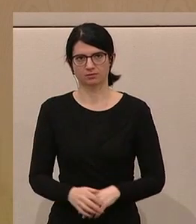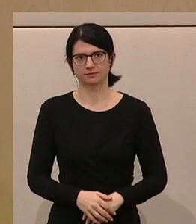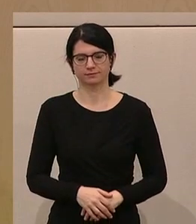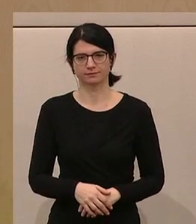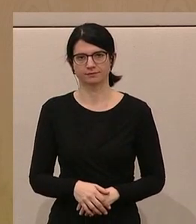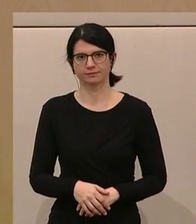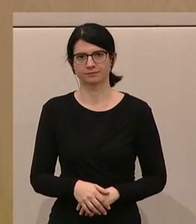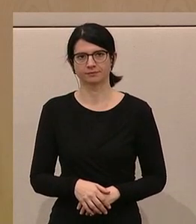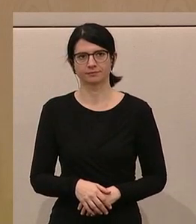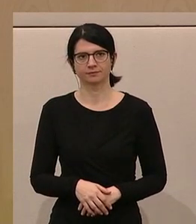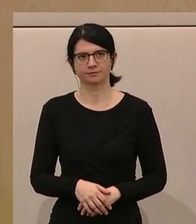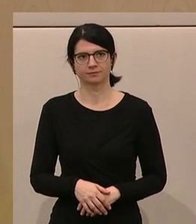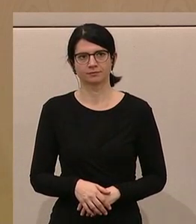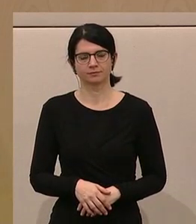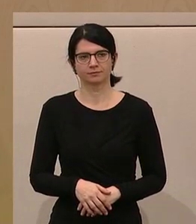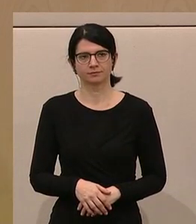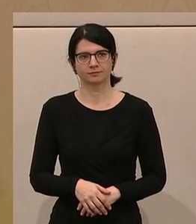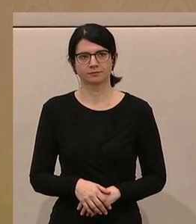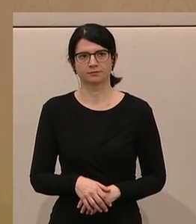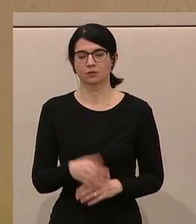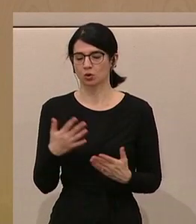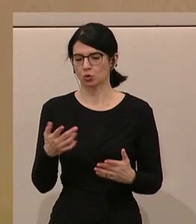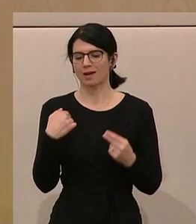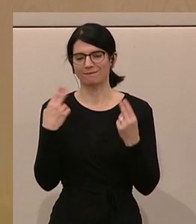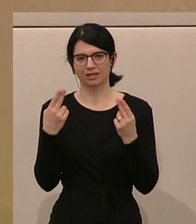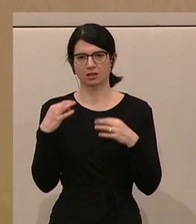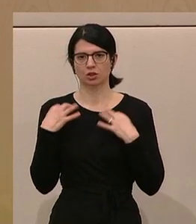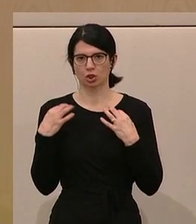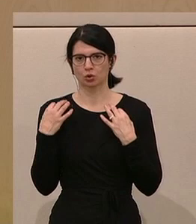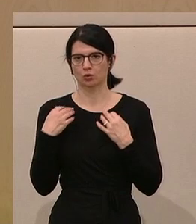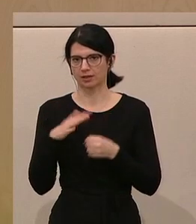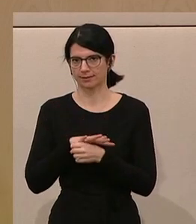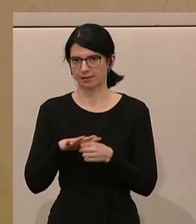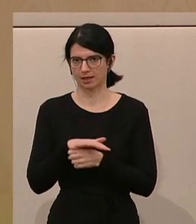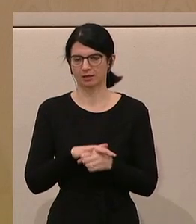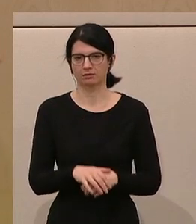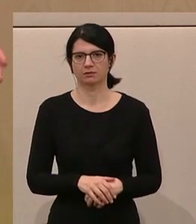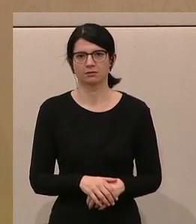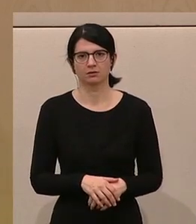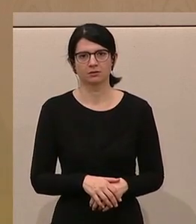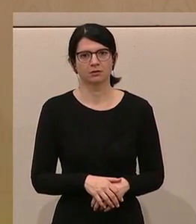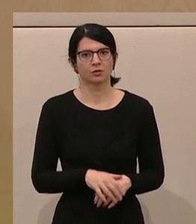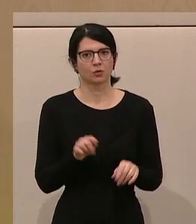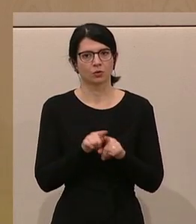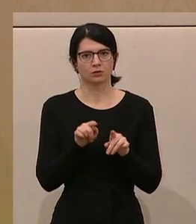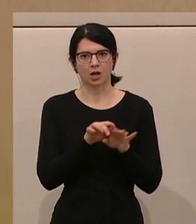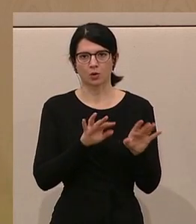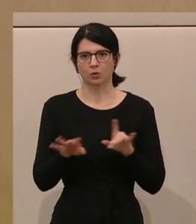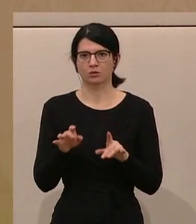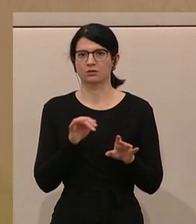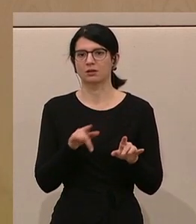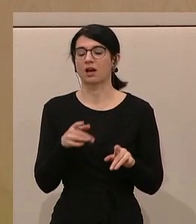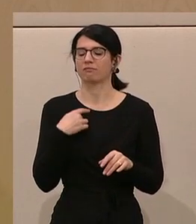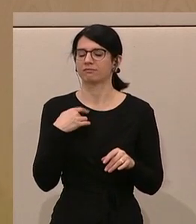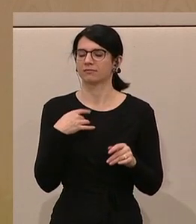meine sehr geehrten Damen und Herren. Das ist ja wohl das Wichtigste im Gesundheitswesen und gleichzeitig natürlich verbunden eine